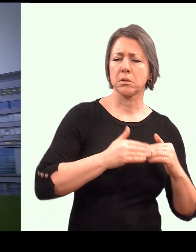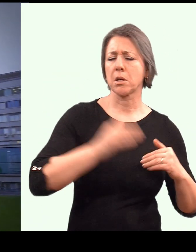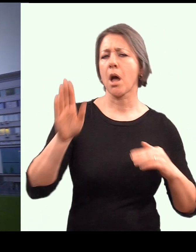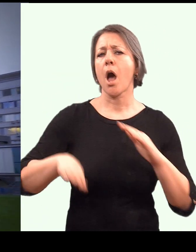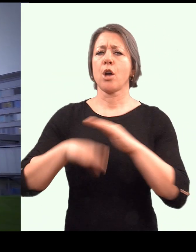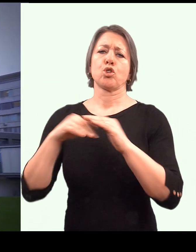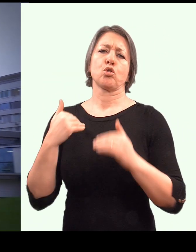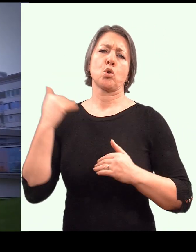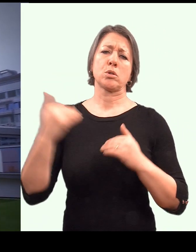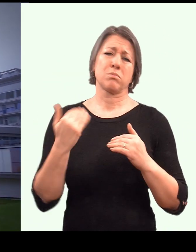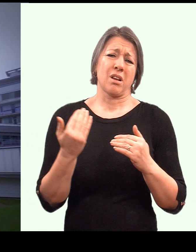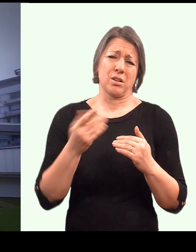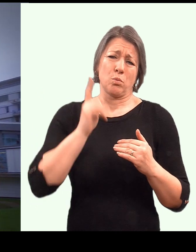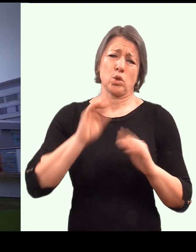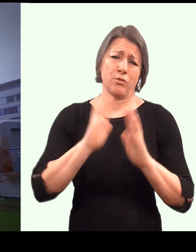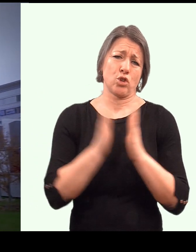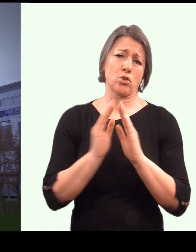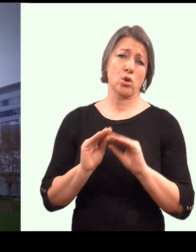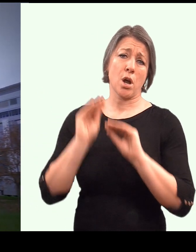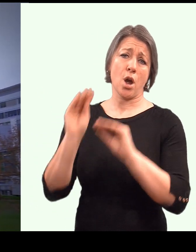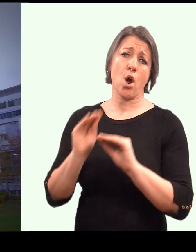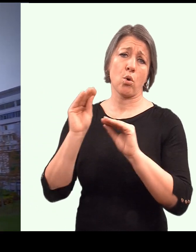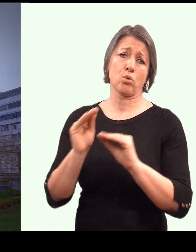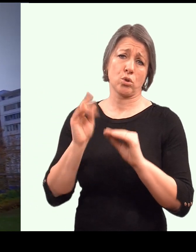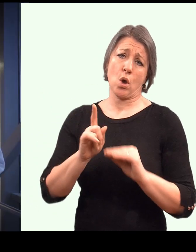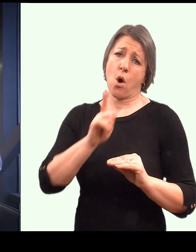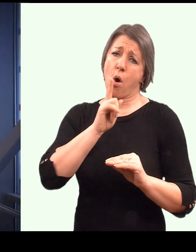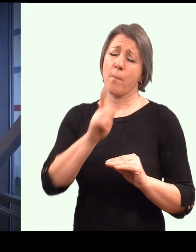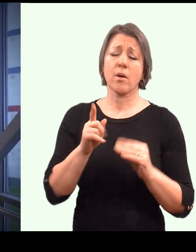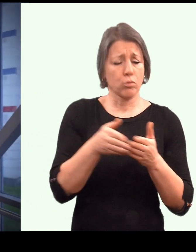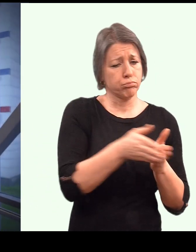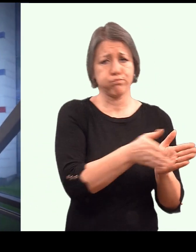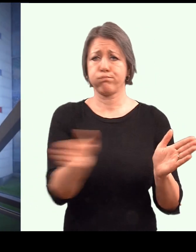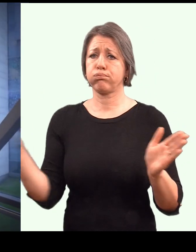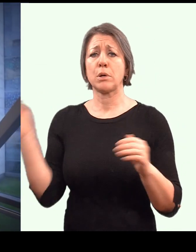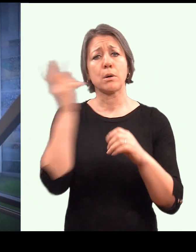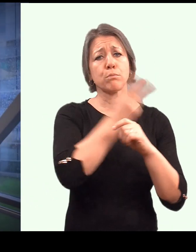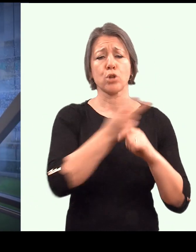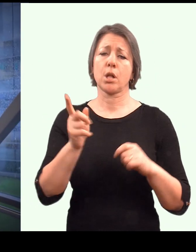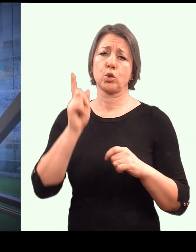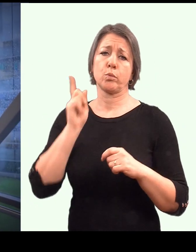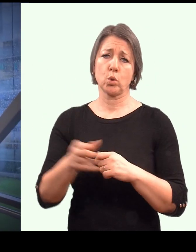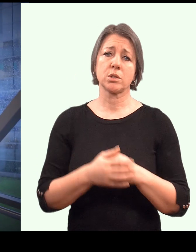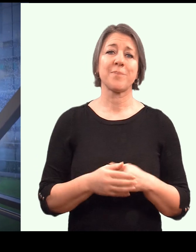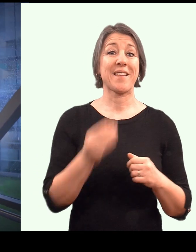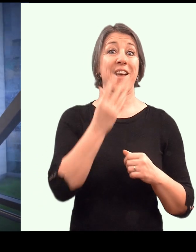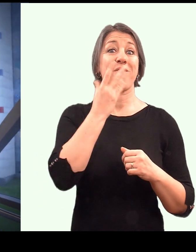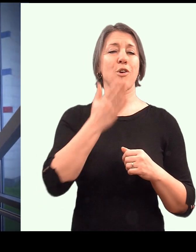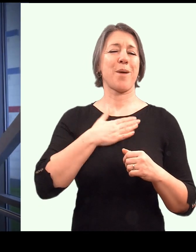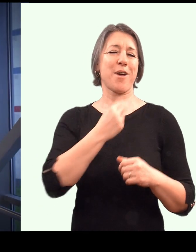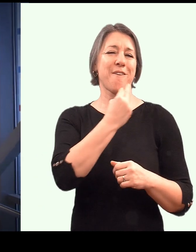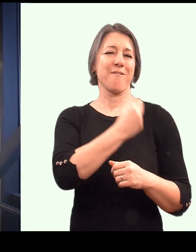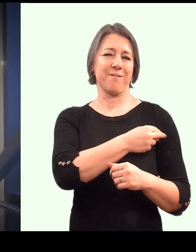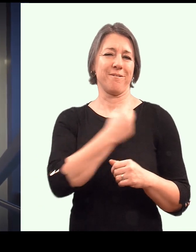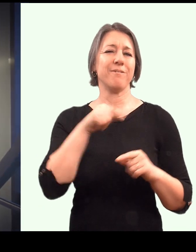umrtí člověka, to znamená, je potřeba opravdu se věnovat té medicíně celostně. A jednou z výhod naší fakulty je právě to, že